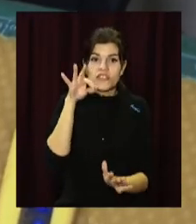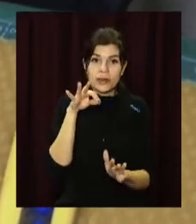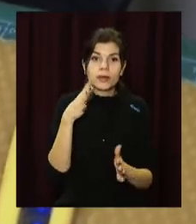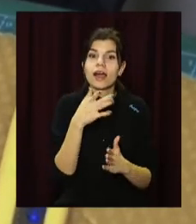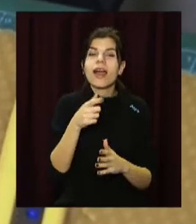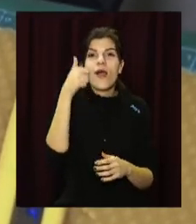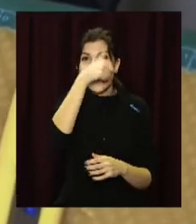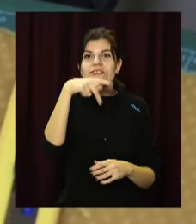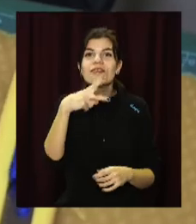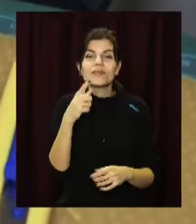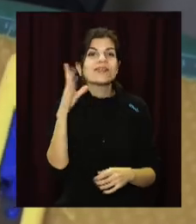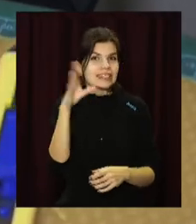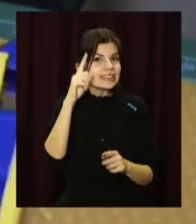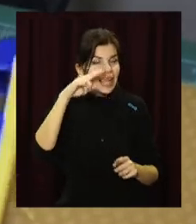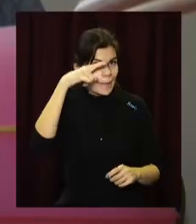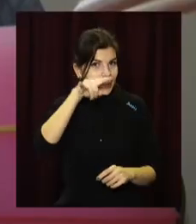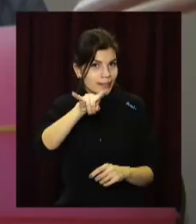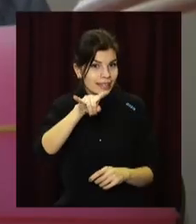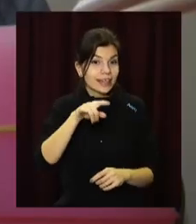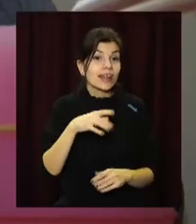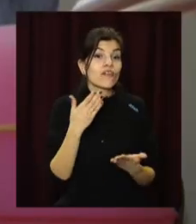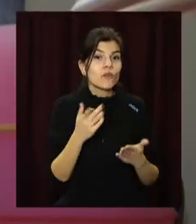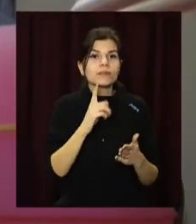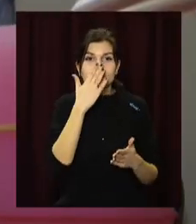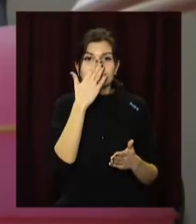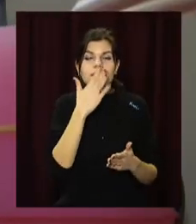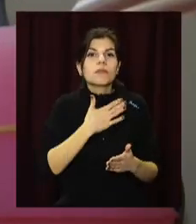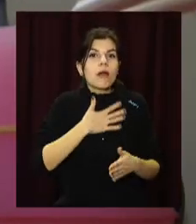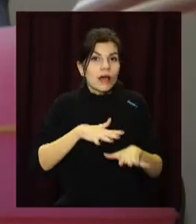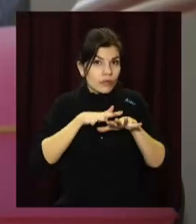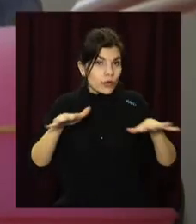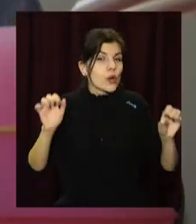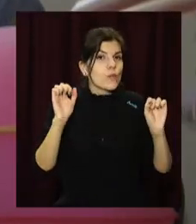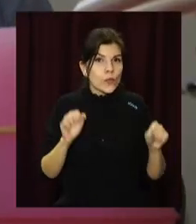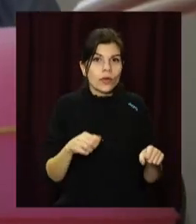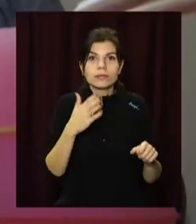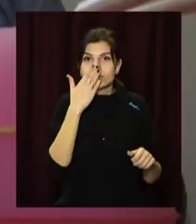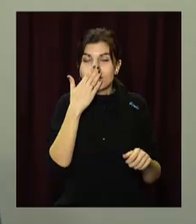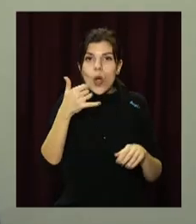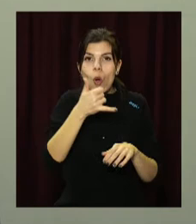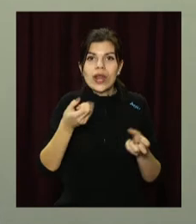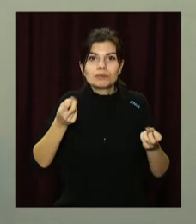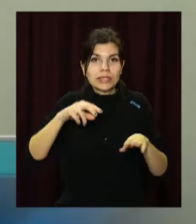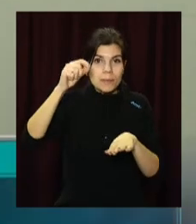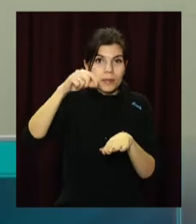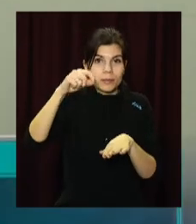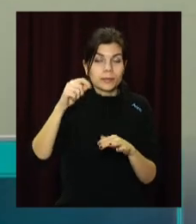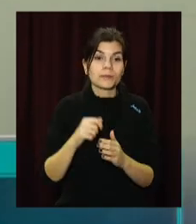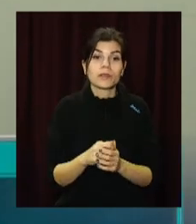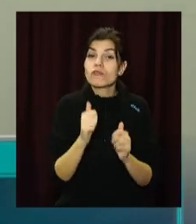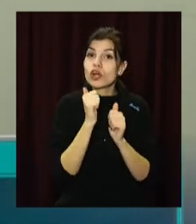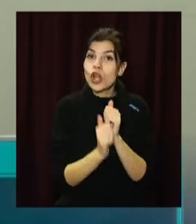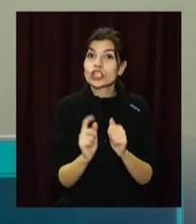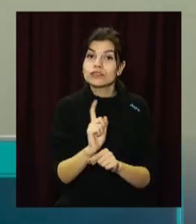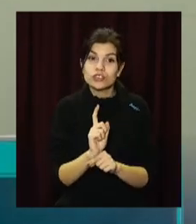символ 2021 року – бичка. І щоб аромат наповнив оселю, можна додати арома олії. В кожну свічку,